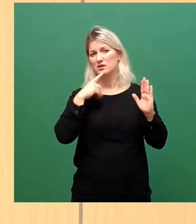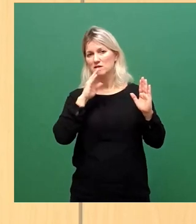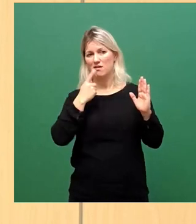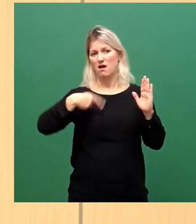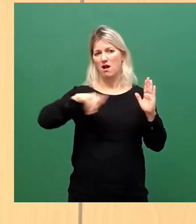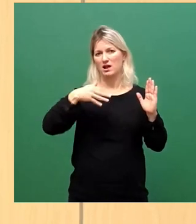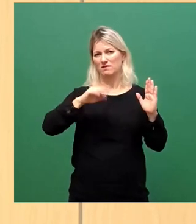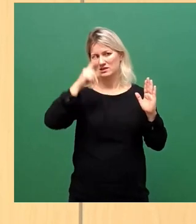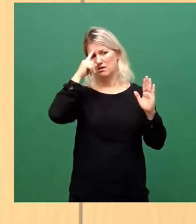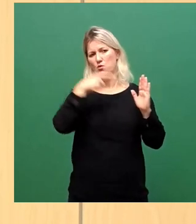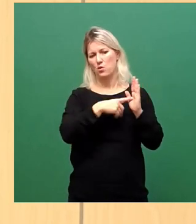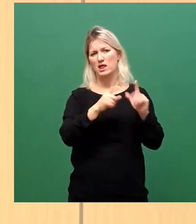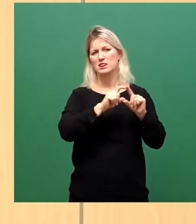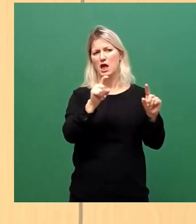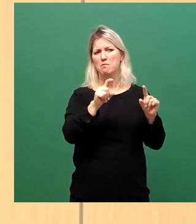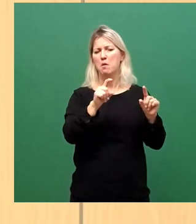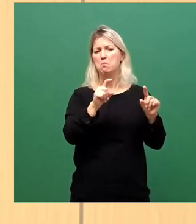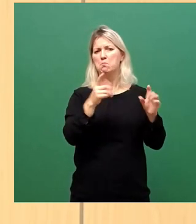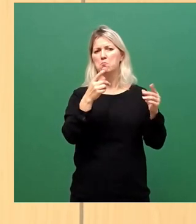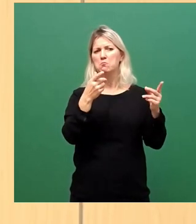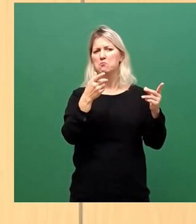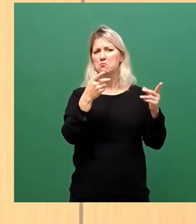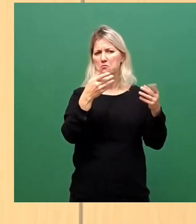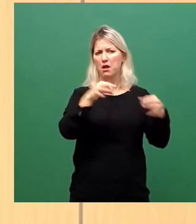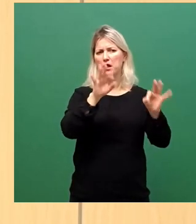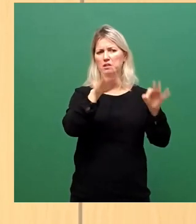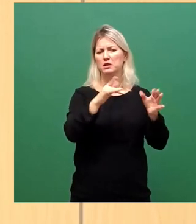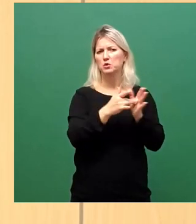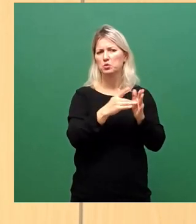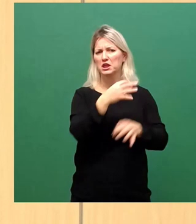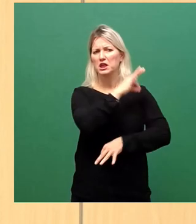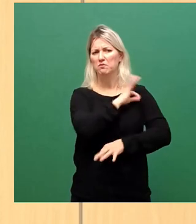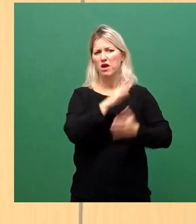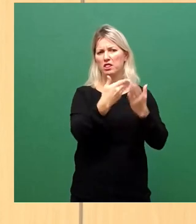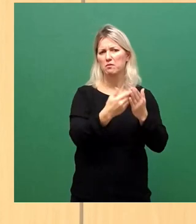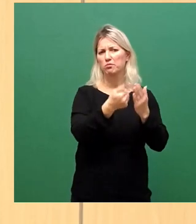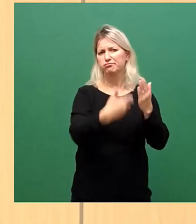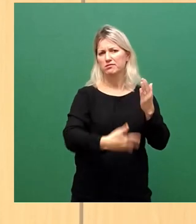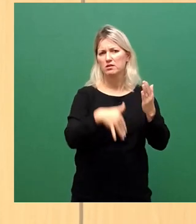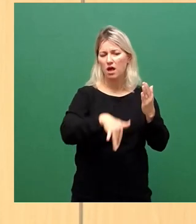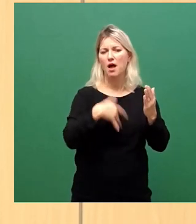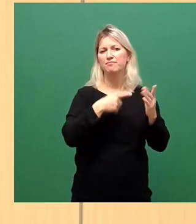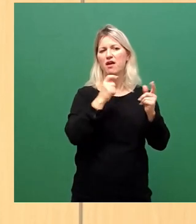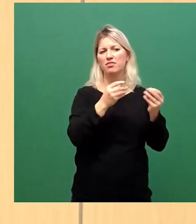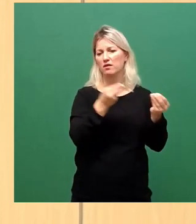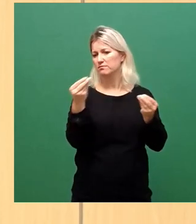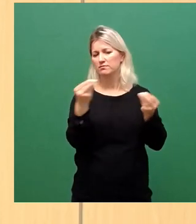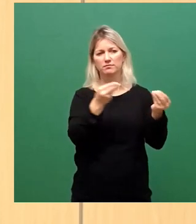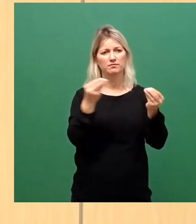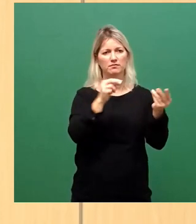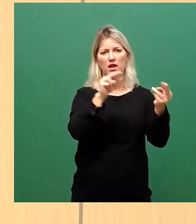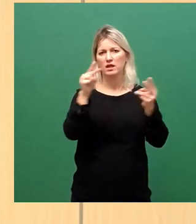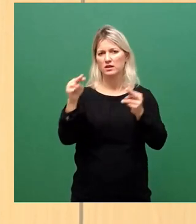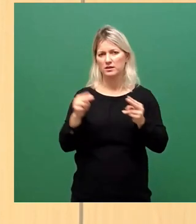das Thema durch die Impfangebote von selbst erledigen würde. Der Antrag ging dann hin und her und wurde mehrfach geändert. Der letzte